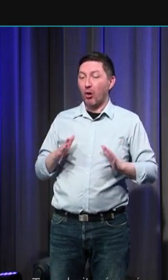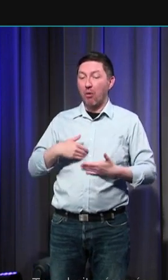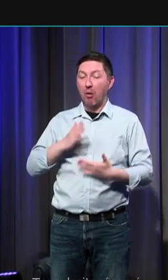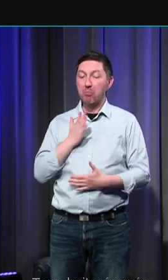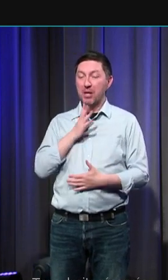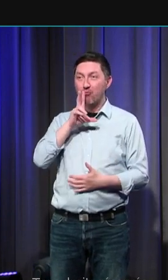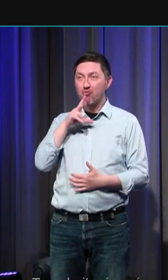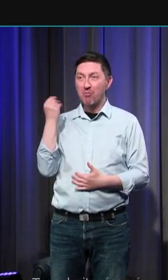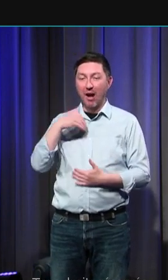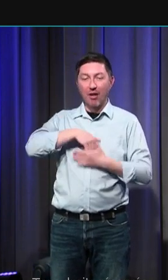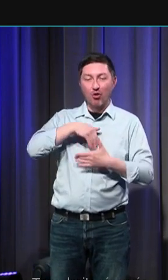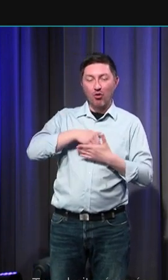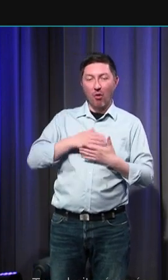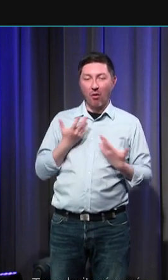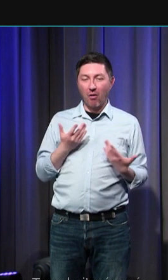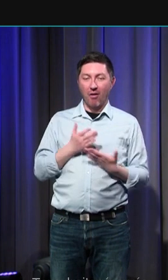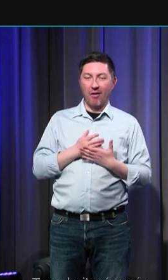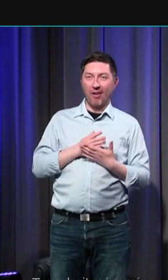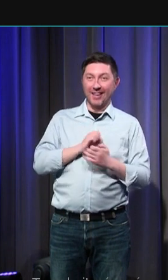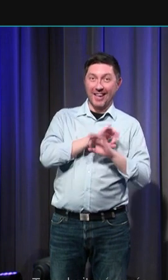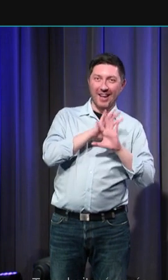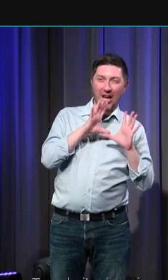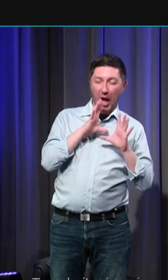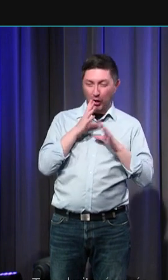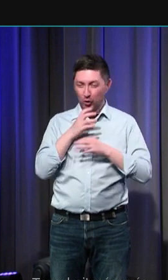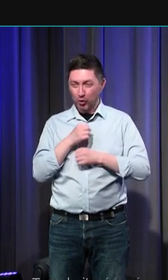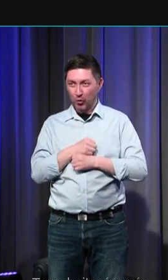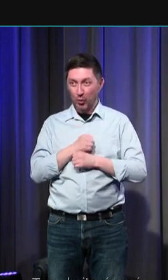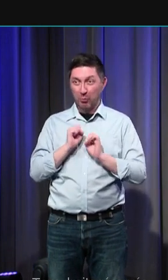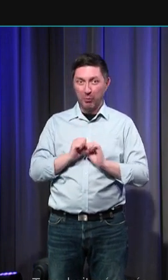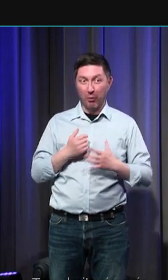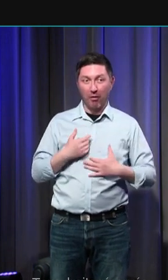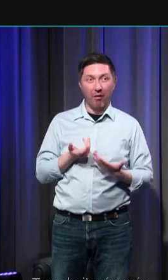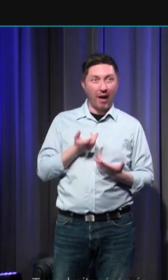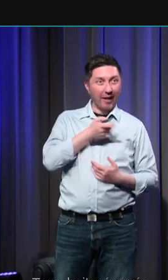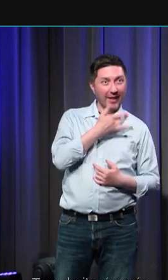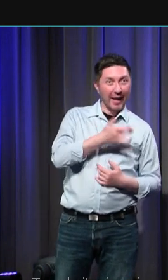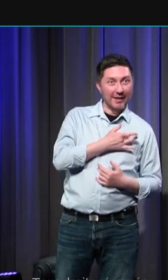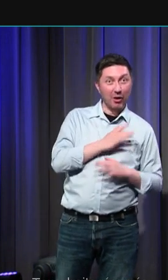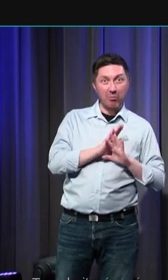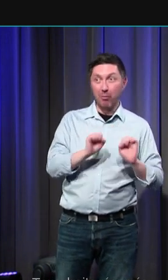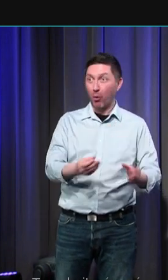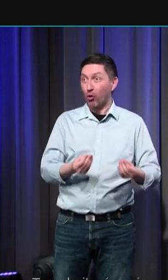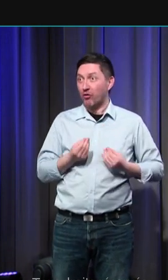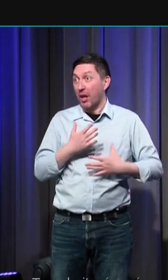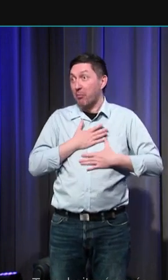humanité faite d'ombre et de lumière qui nous fascine autant qu'elle semble nous effrayer je vous remercie